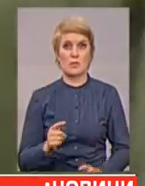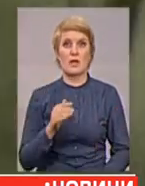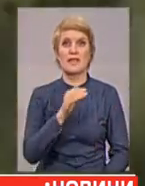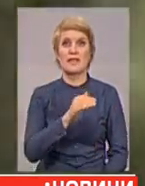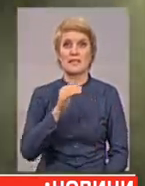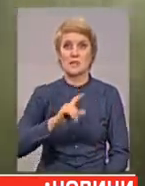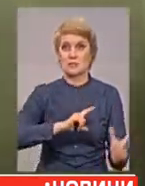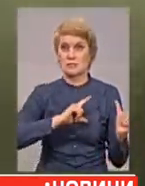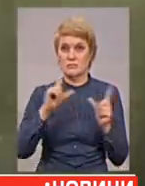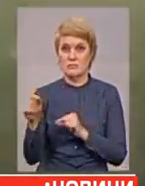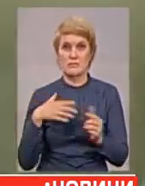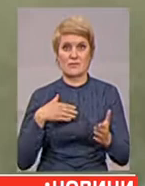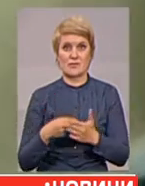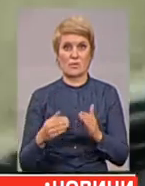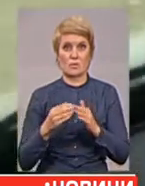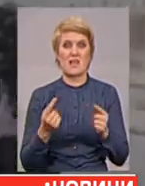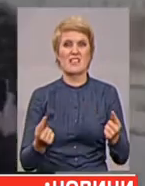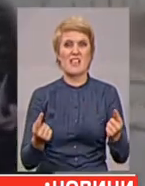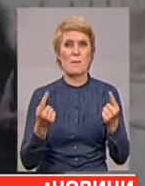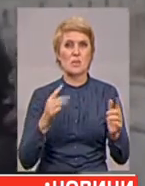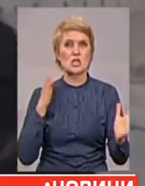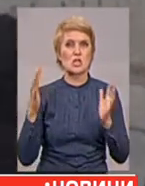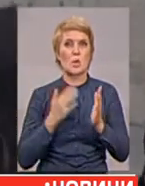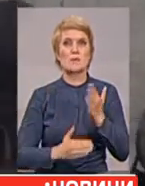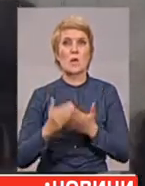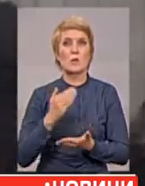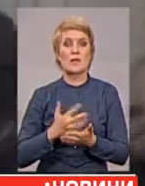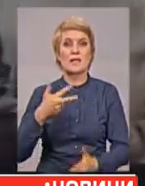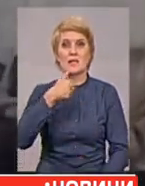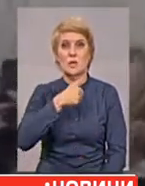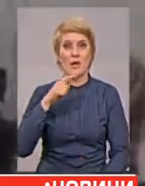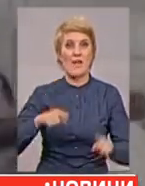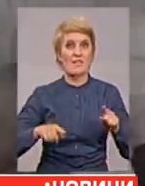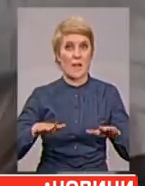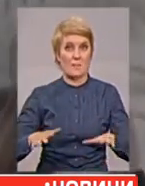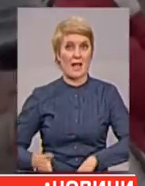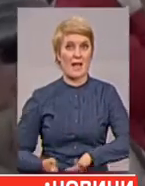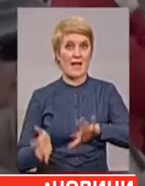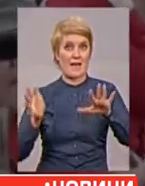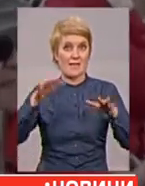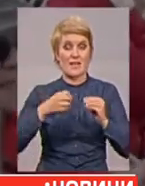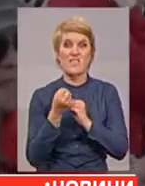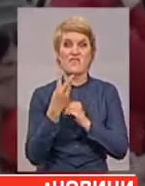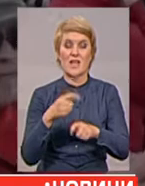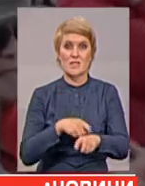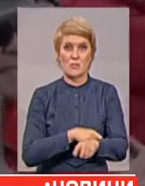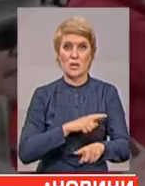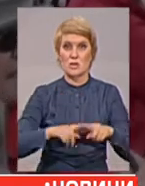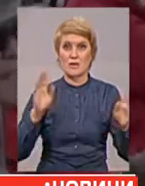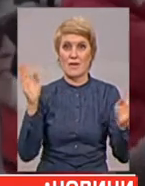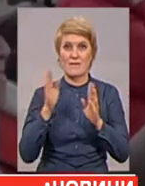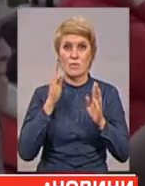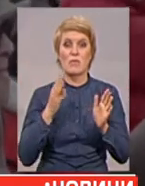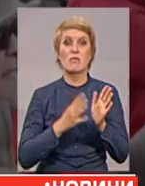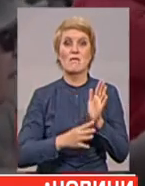покинули свої домівки. Це найбільший шторм за останні 30 років. У деяких місцях хвилі сягають 12 метрів, швидкість вітру до 90